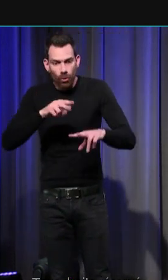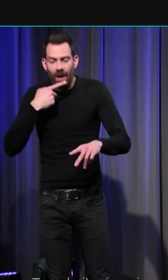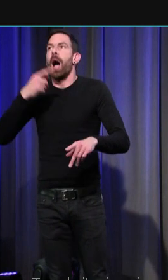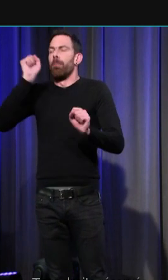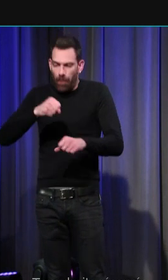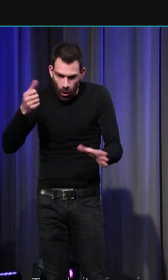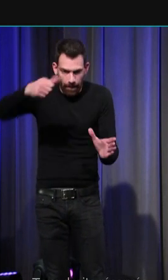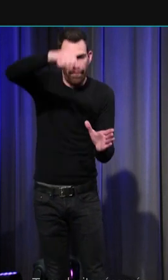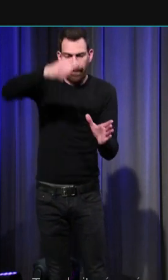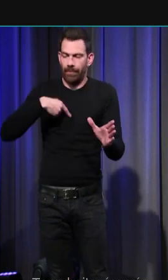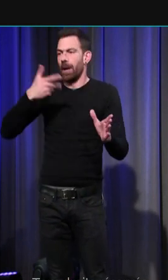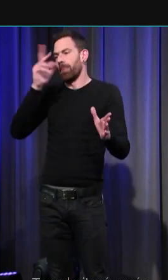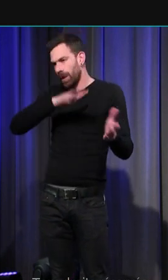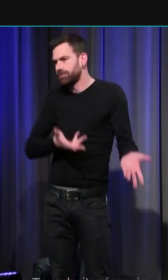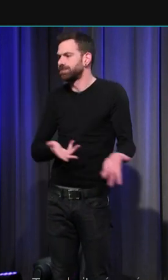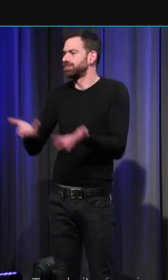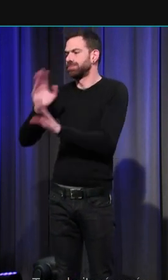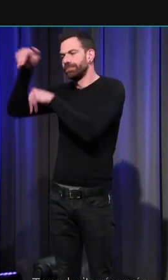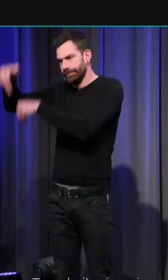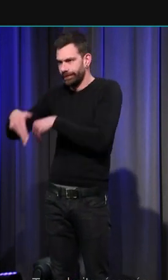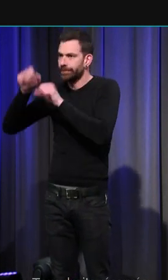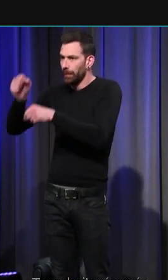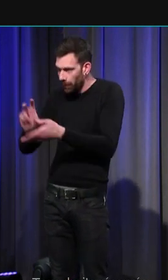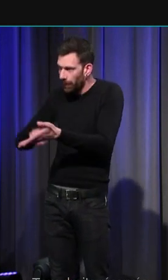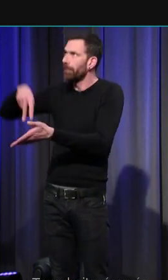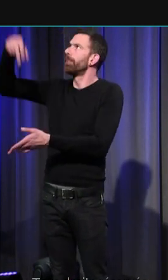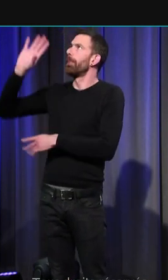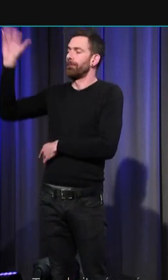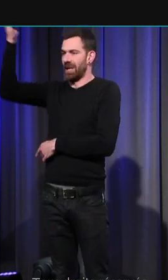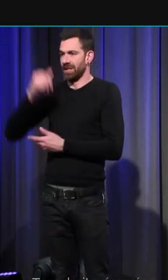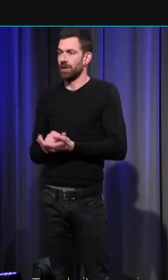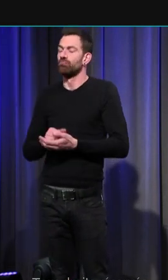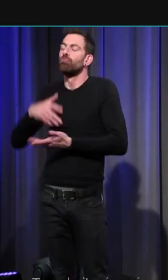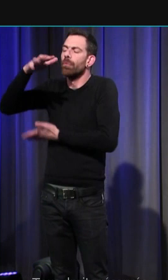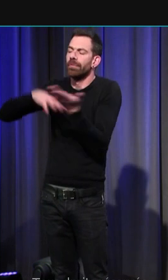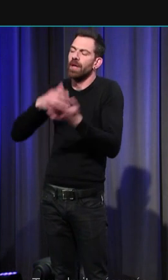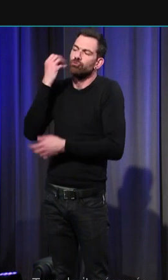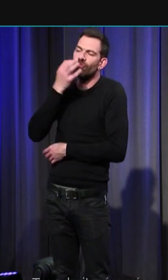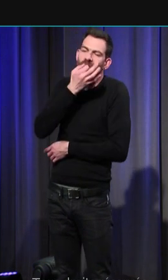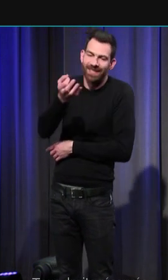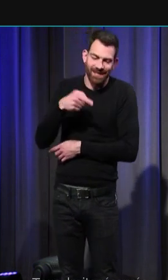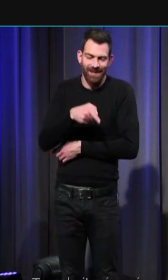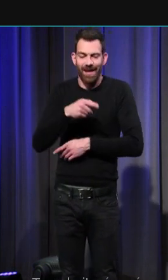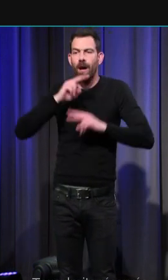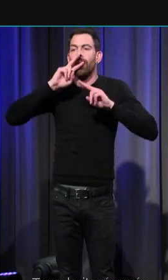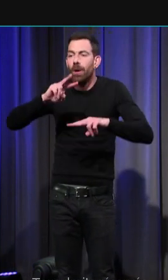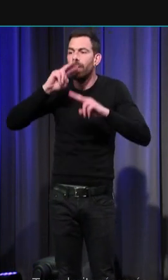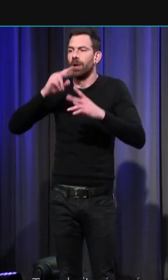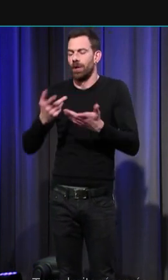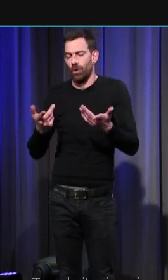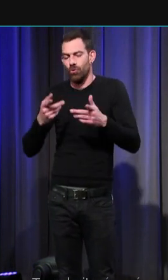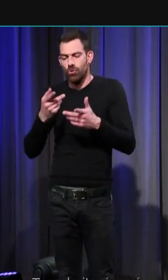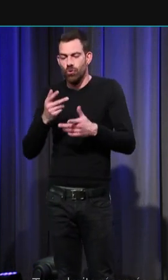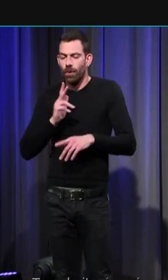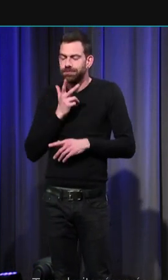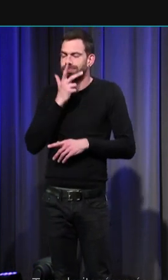les textes des registres paroissiaux nous parlent souvent de teint rosy de souffle nouveau donc